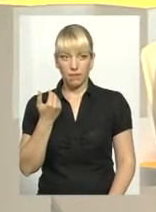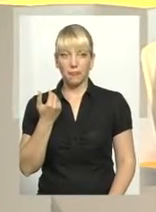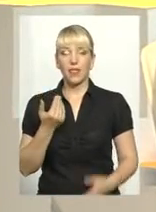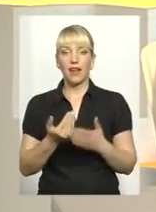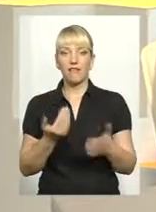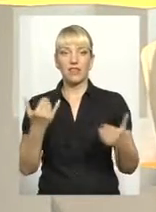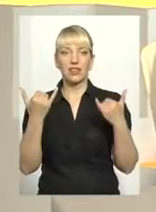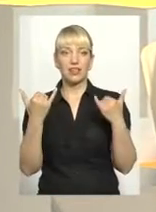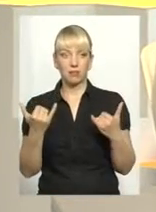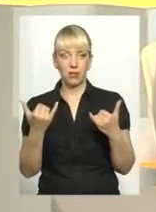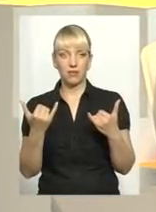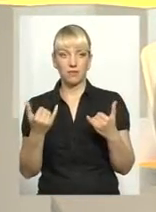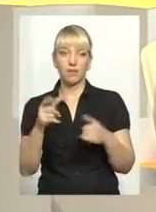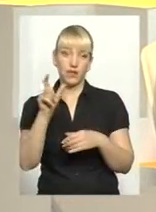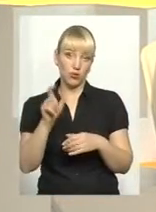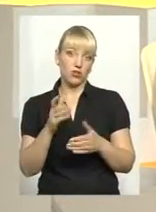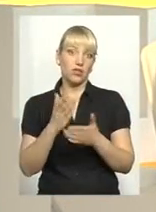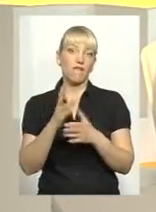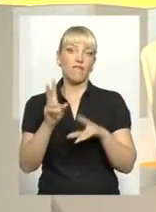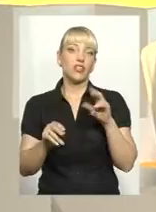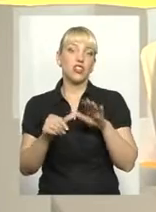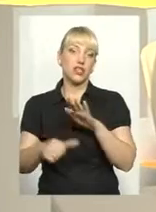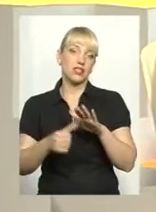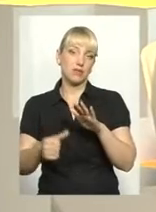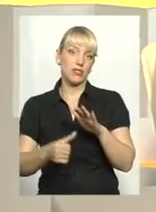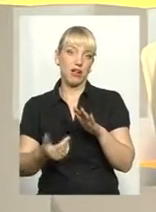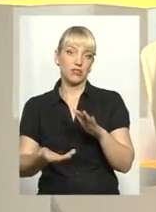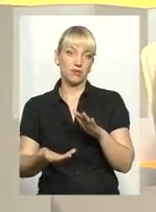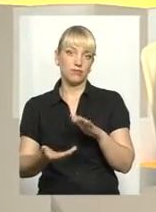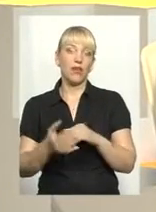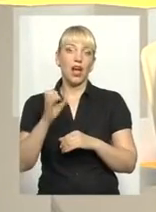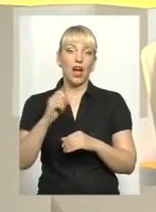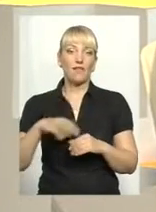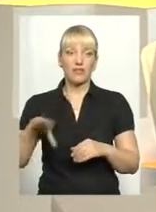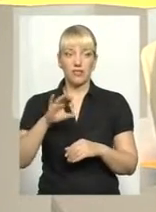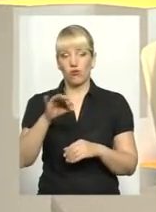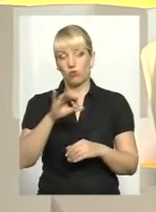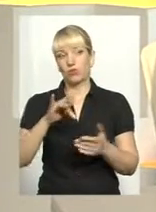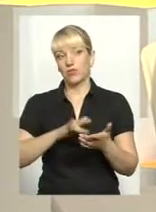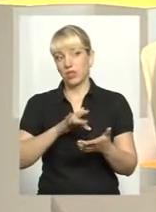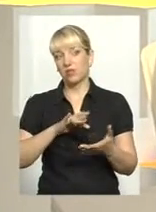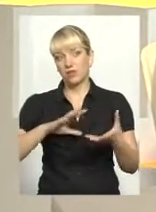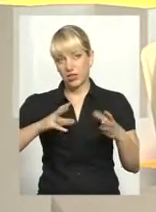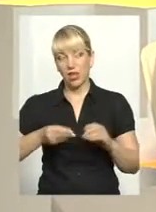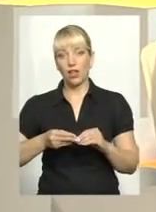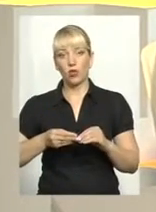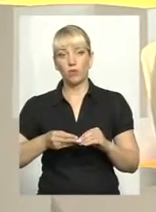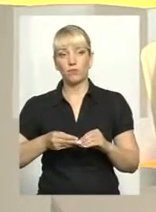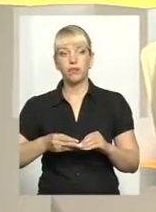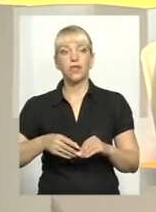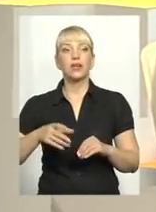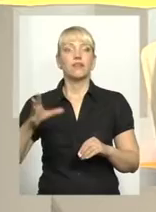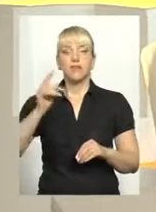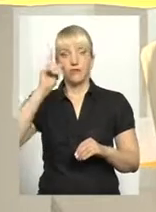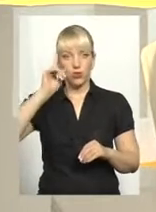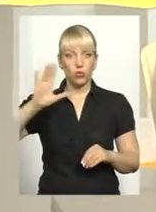Відтепер. І людина є безхатьком, хоча всі, скажімо, в обласному центрі, та й загалом в області, і дехто відомий